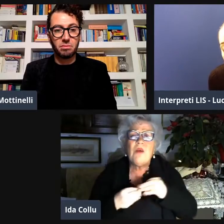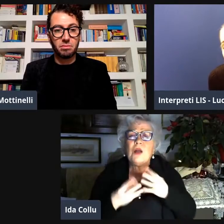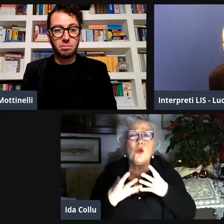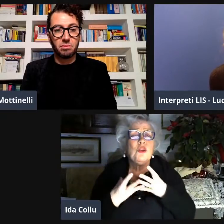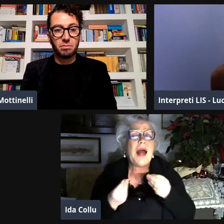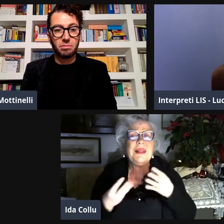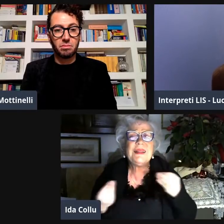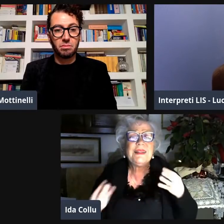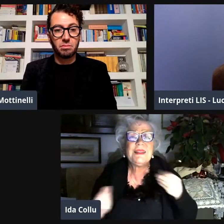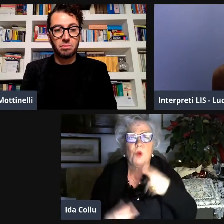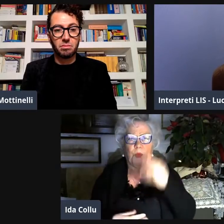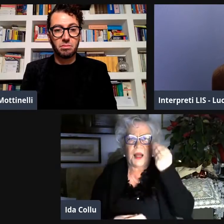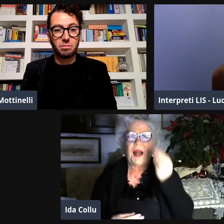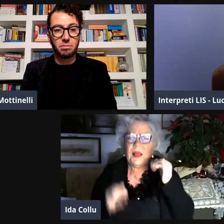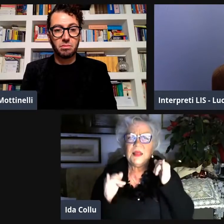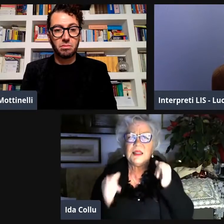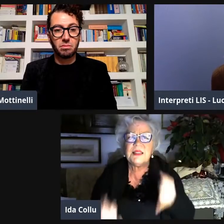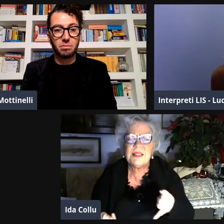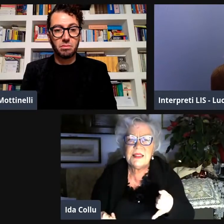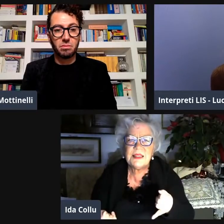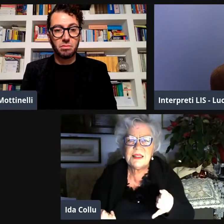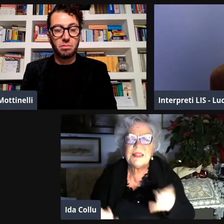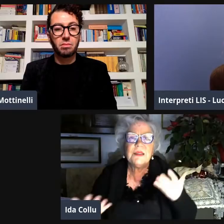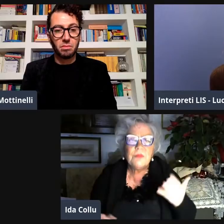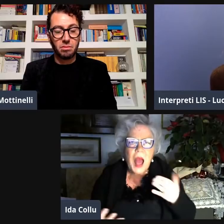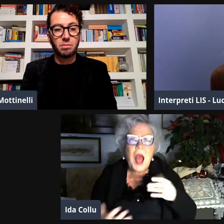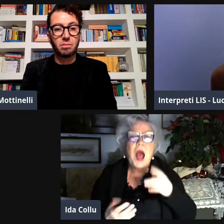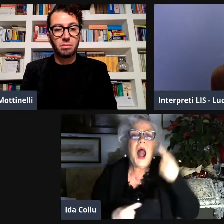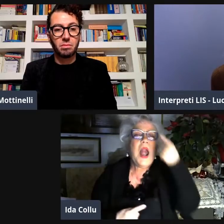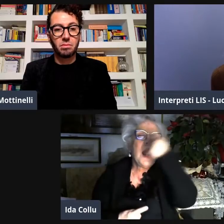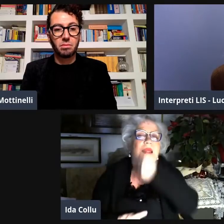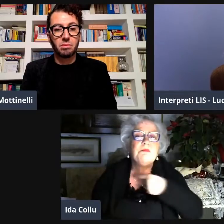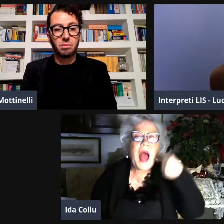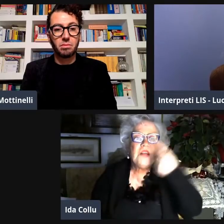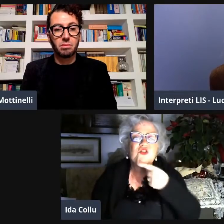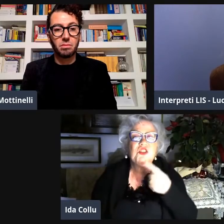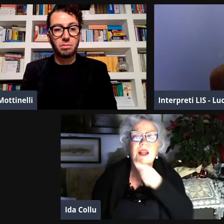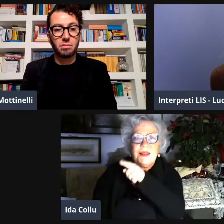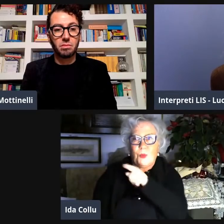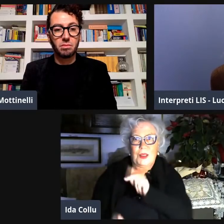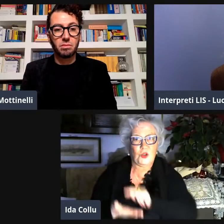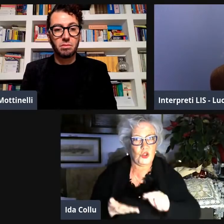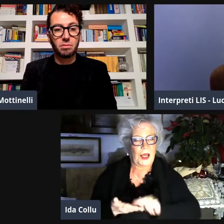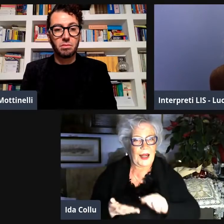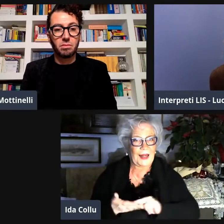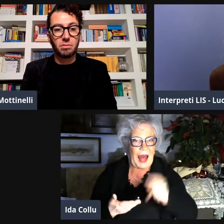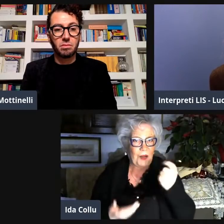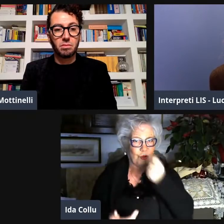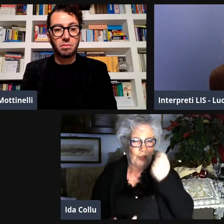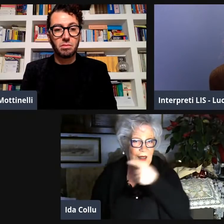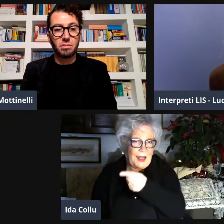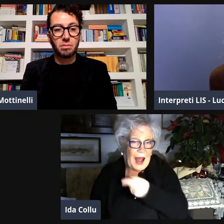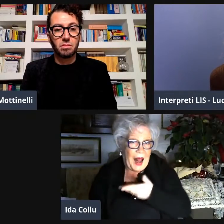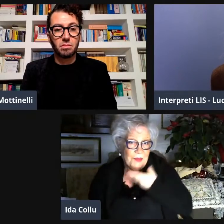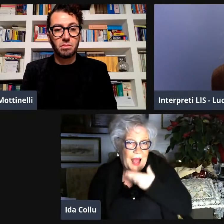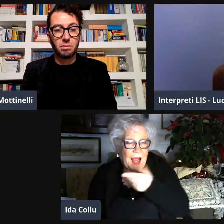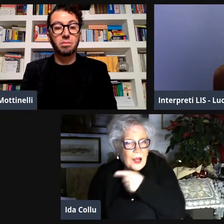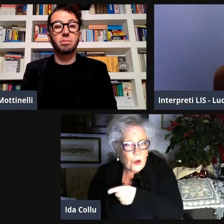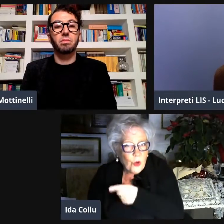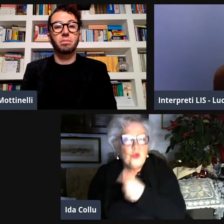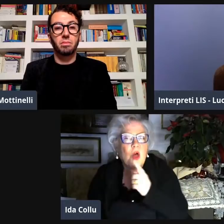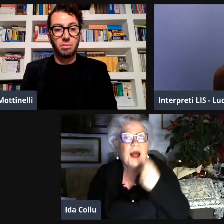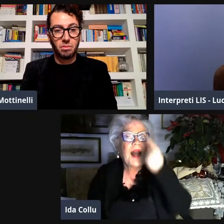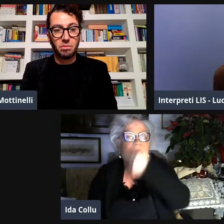avevano seguito perché appunto c'era un direttore generale che decideva il tutto. Quindi